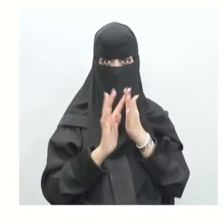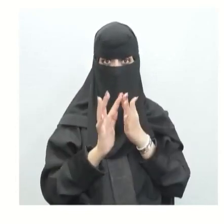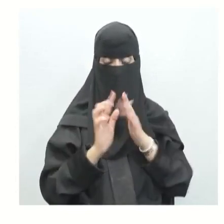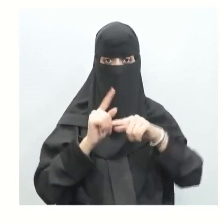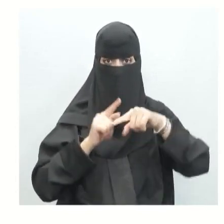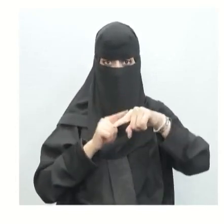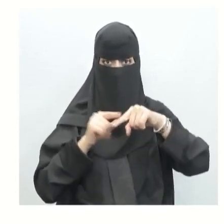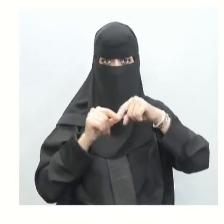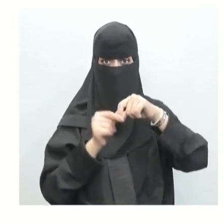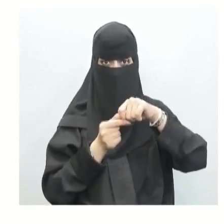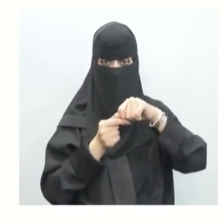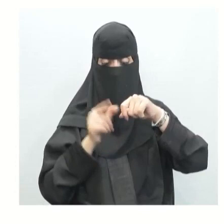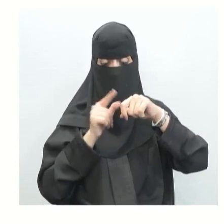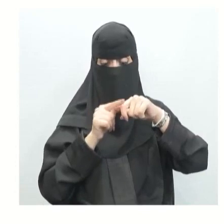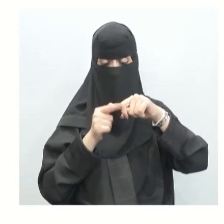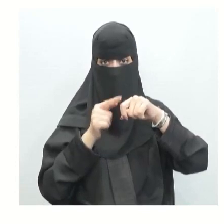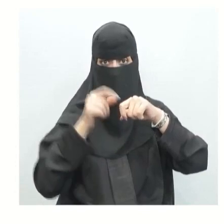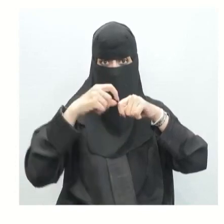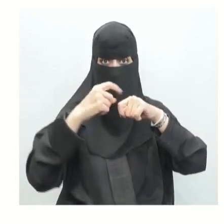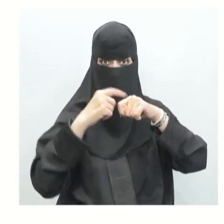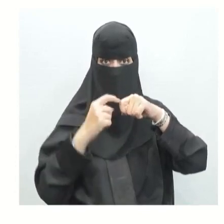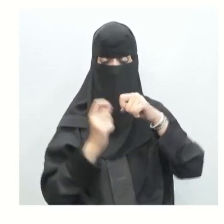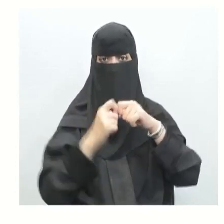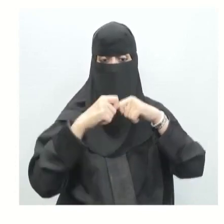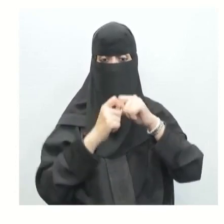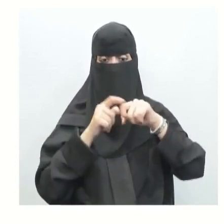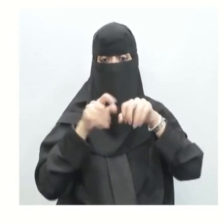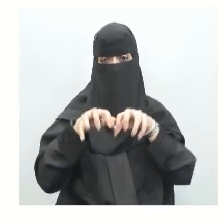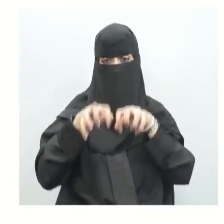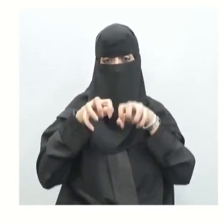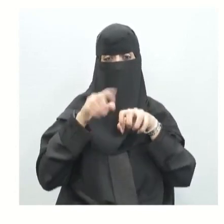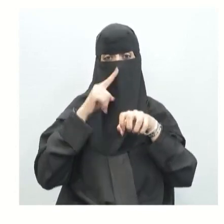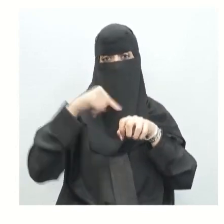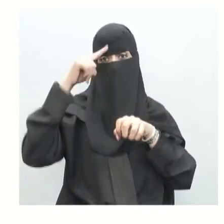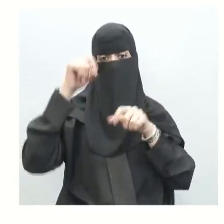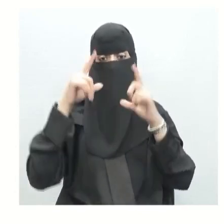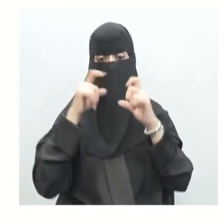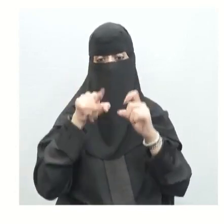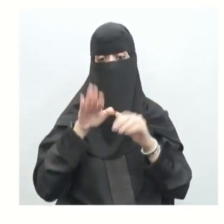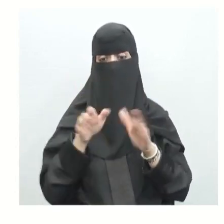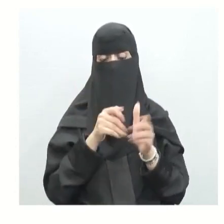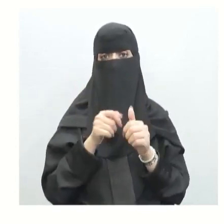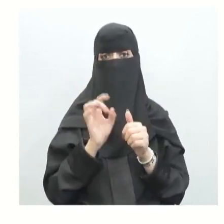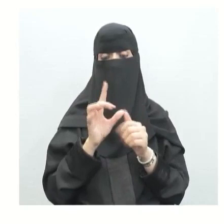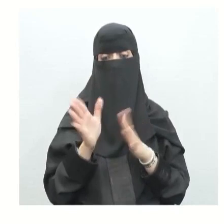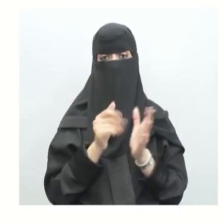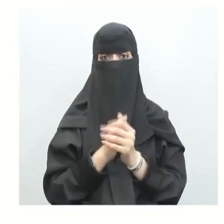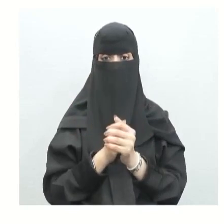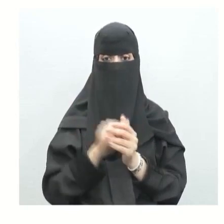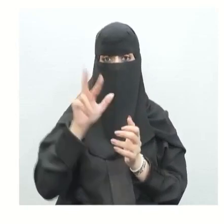نسأل الله سبحانه وتعالى أن يشفي جميع مرضى المسلمين هذا مثال على التهاب المفاصل